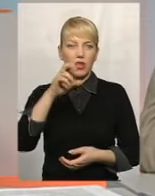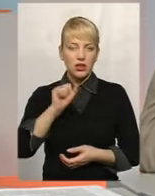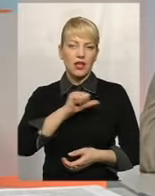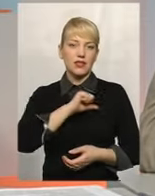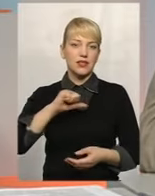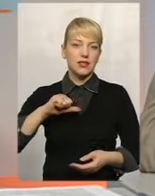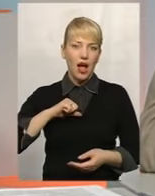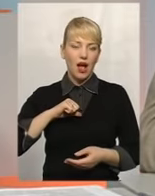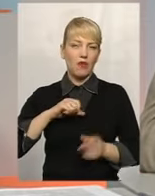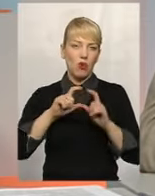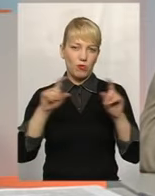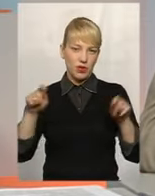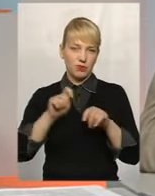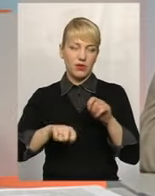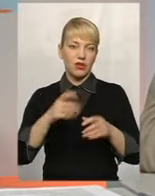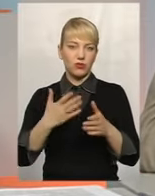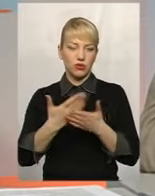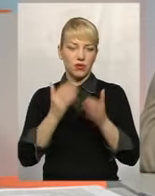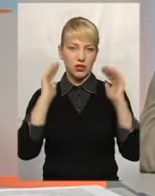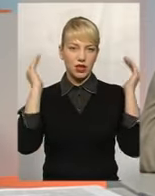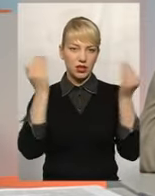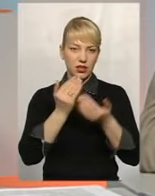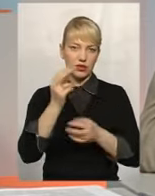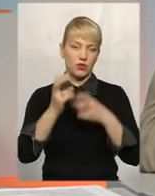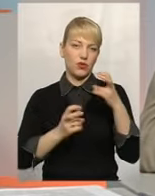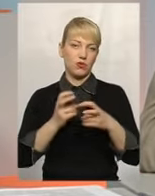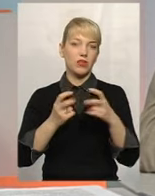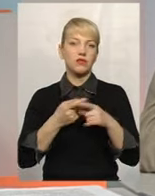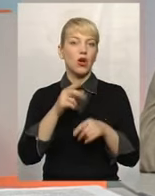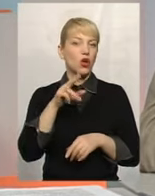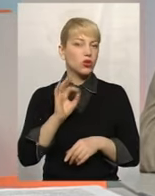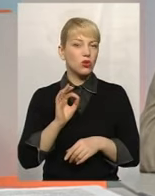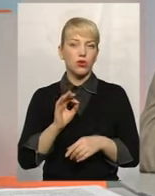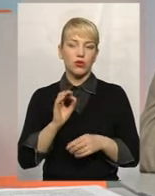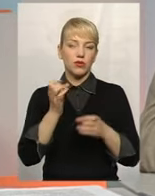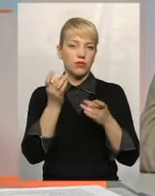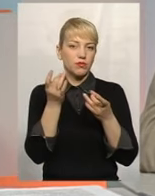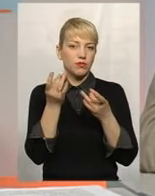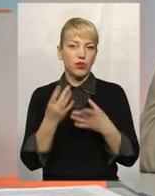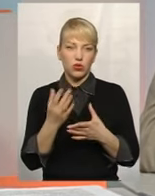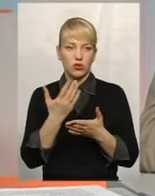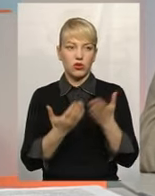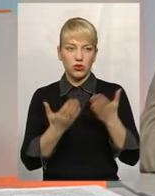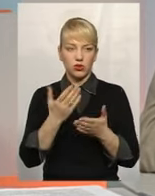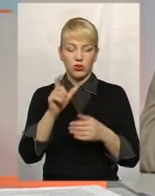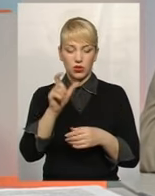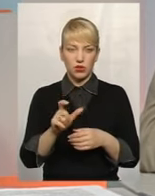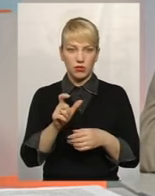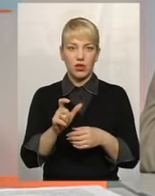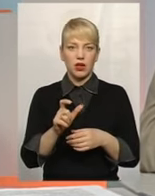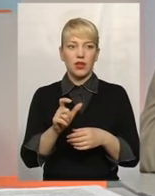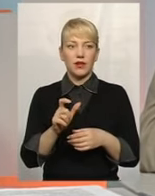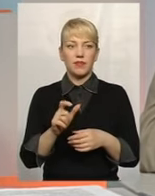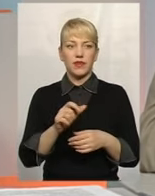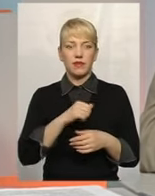на саме підприємство, якщо це закрите виробництво, в принципі. Дуже часто просто, якщо надходить сам працівник управління